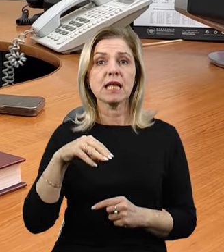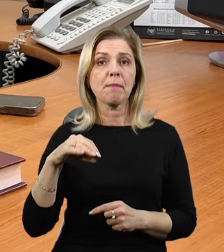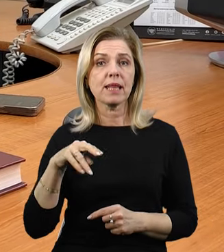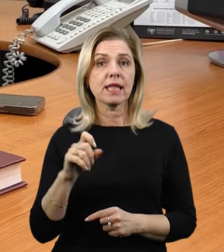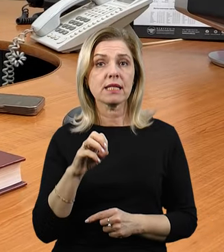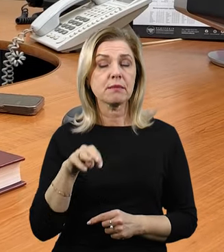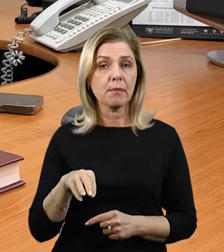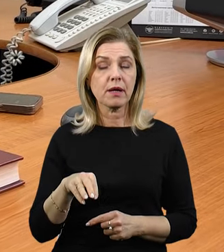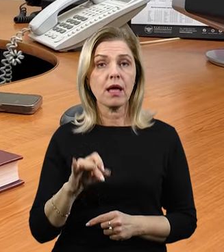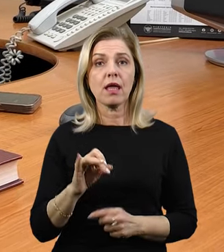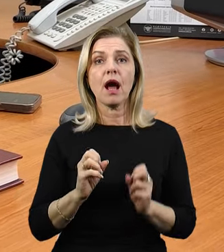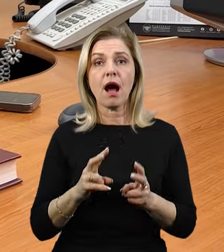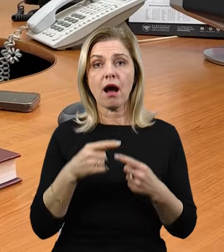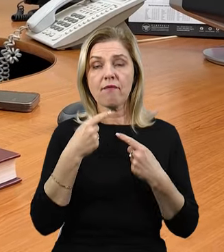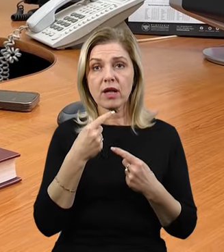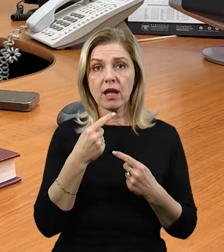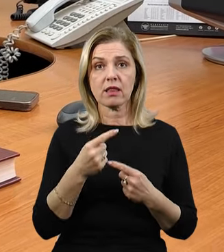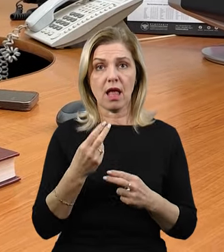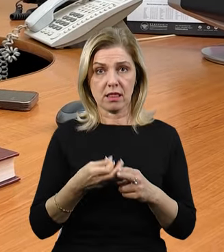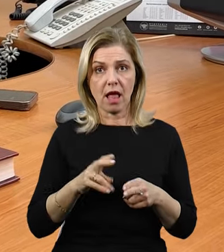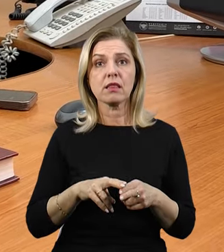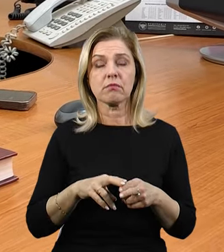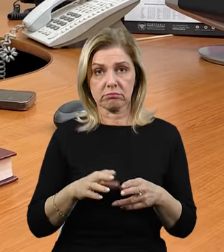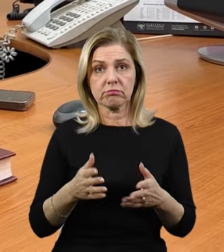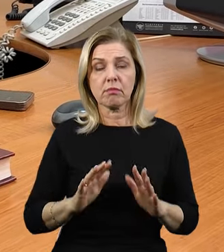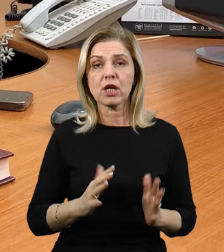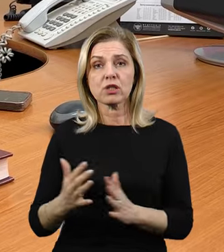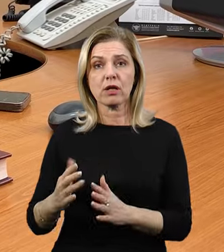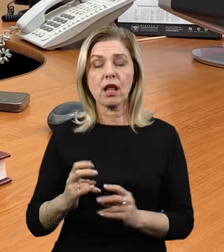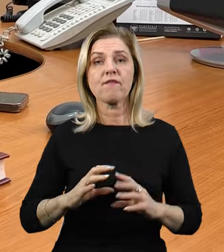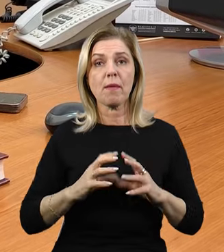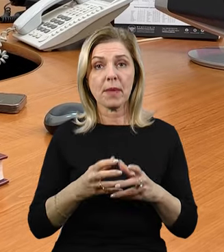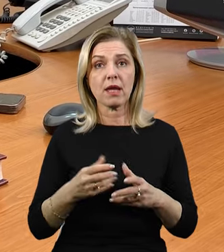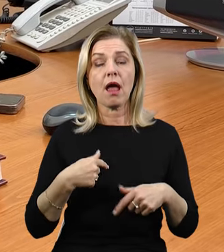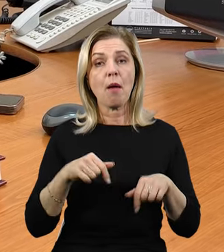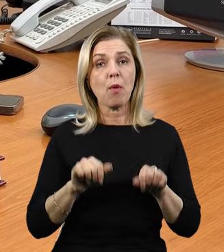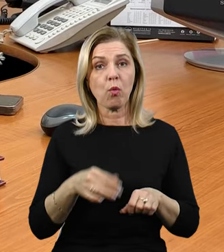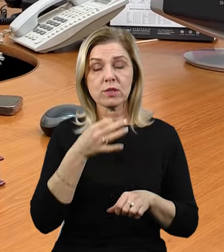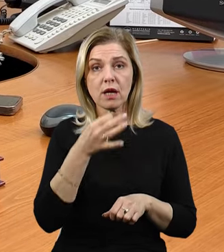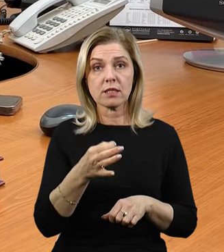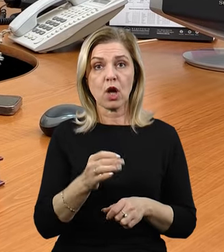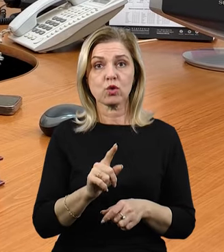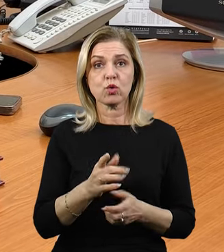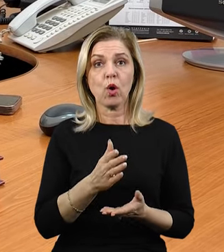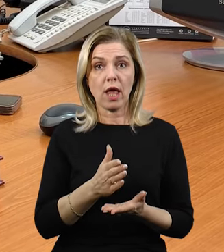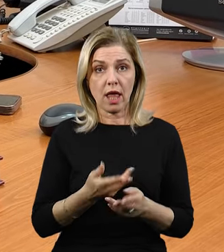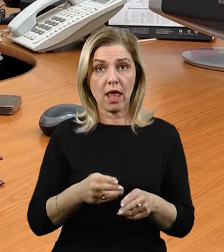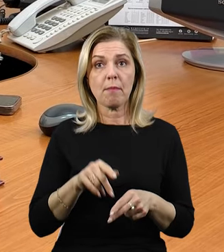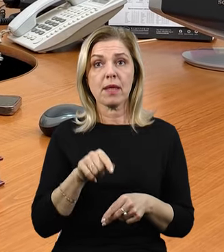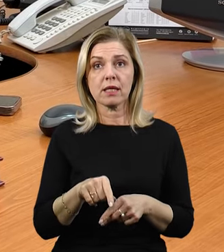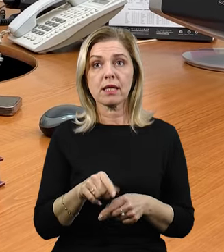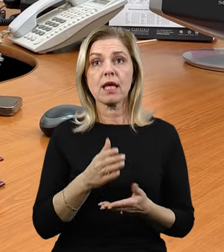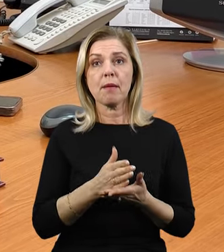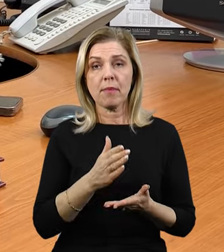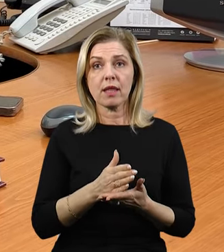реагується в багато місцях всього світу. Те, що можу сказати, що і ми тут, наоборот,